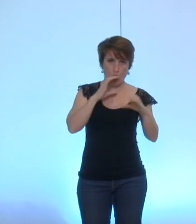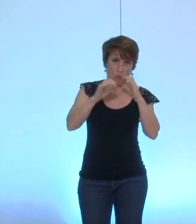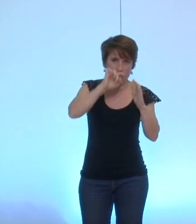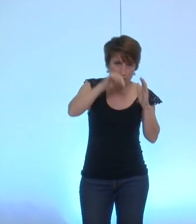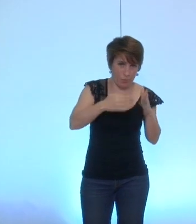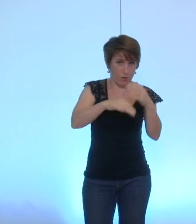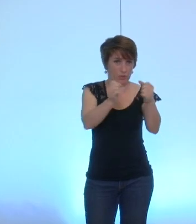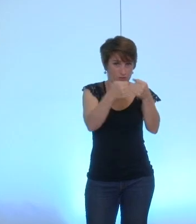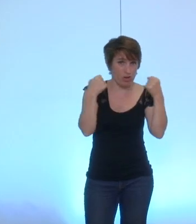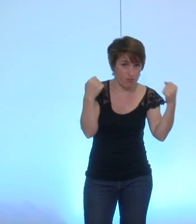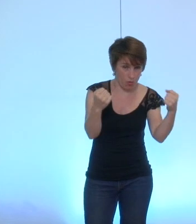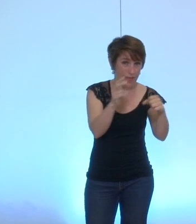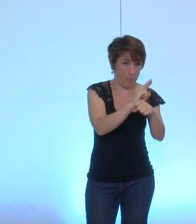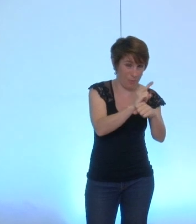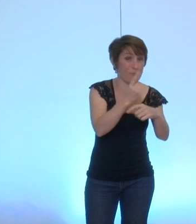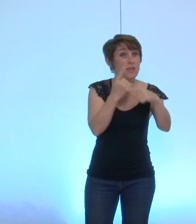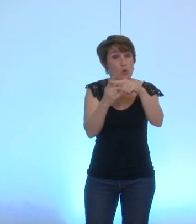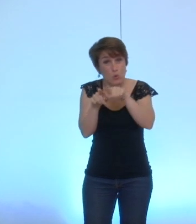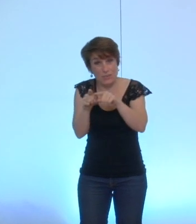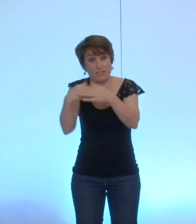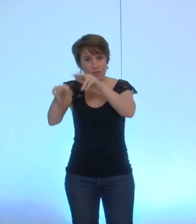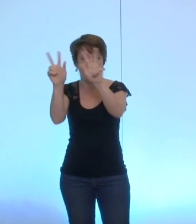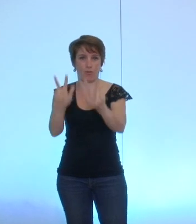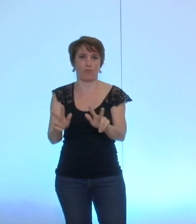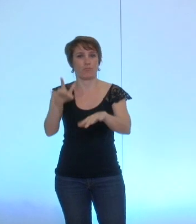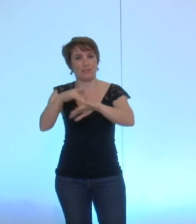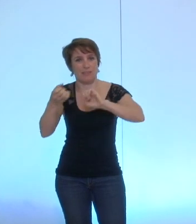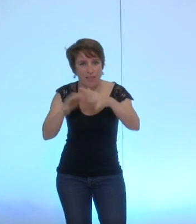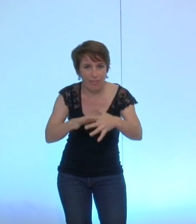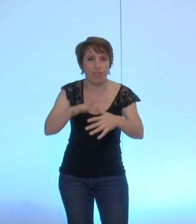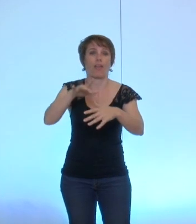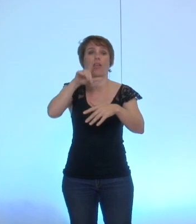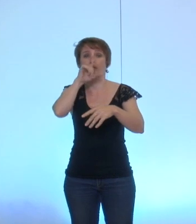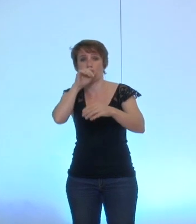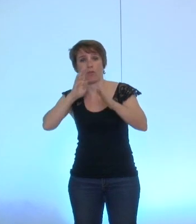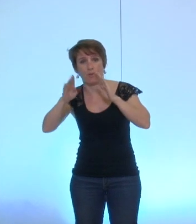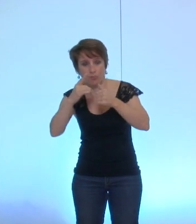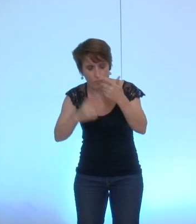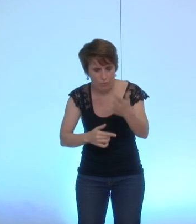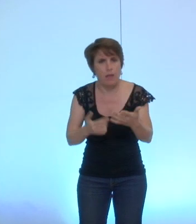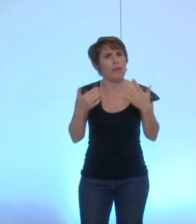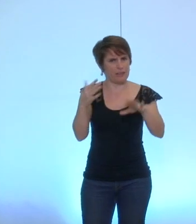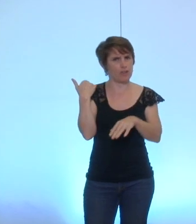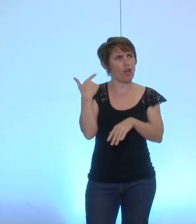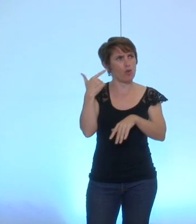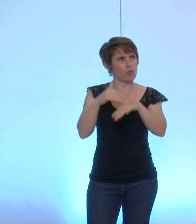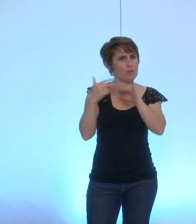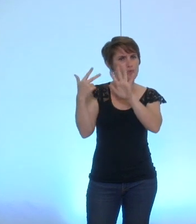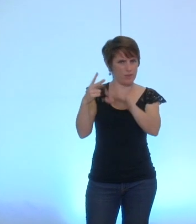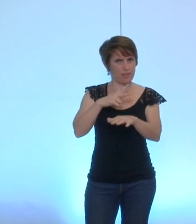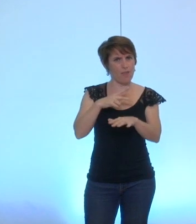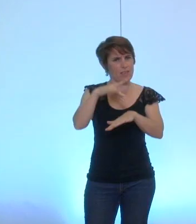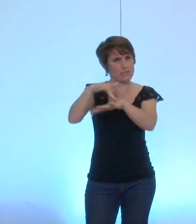mais aussi sur les outils informatiques. Et dès 2008, il existait quelques sites internet